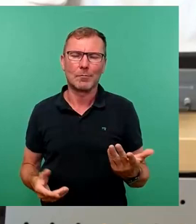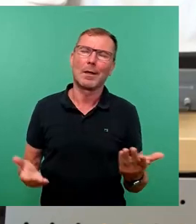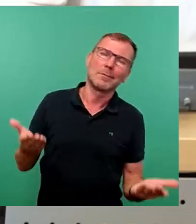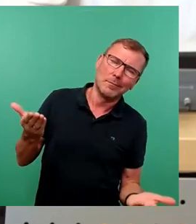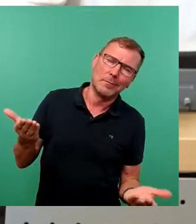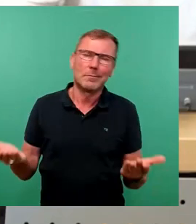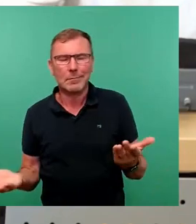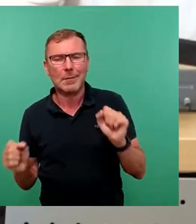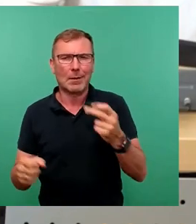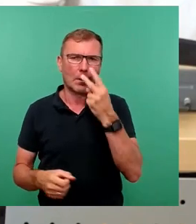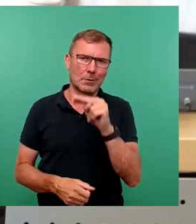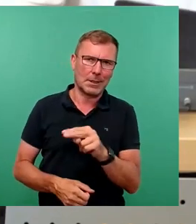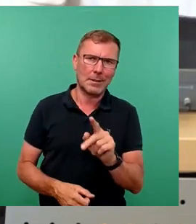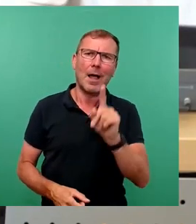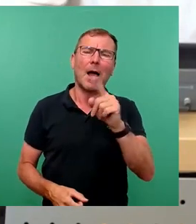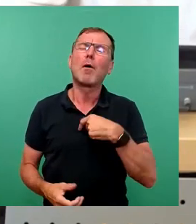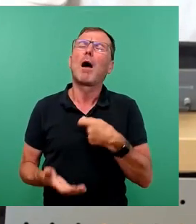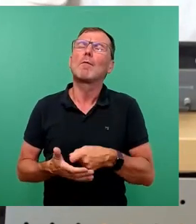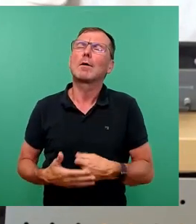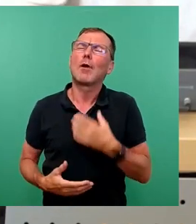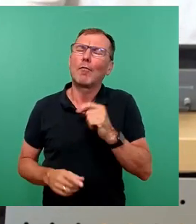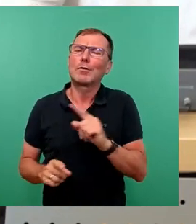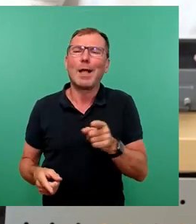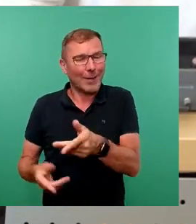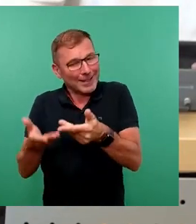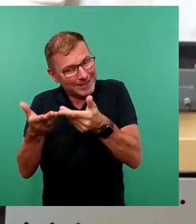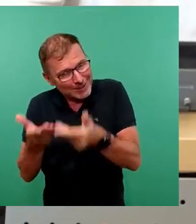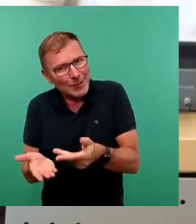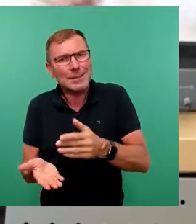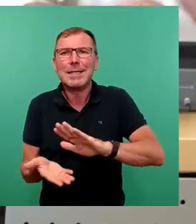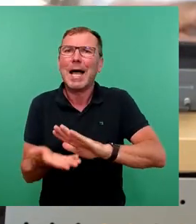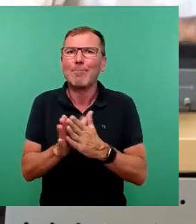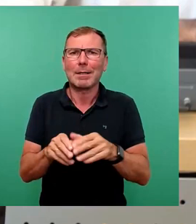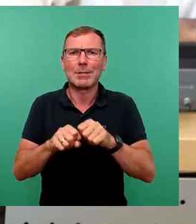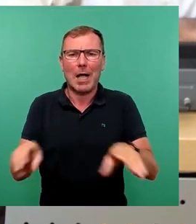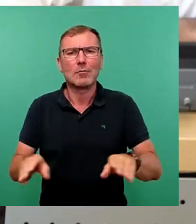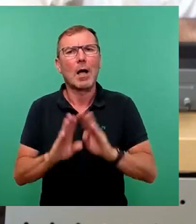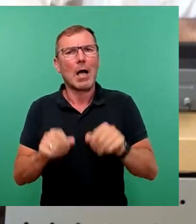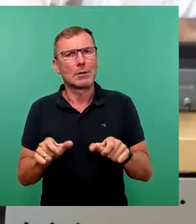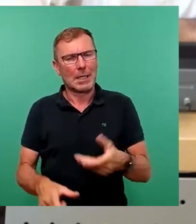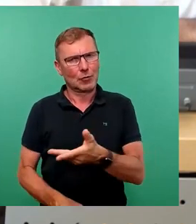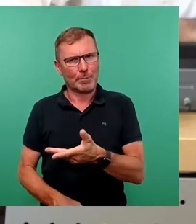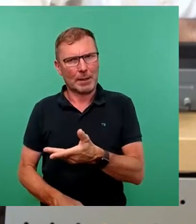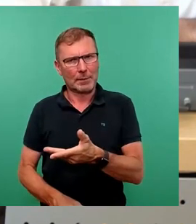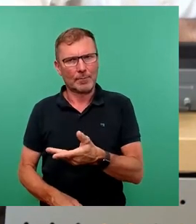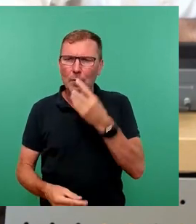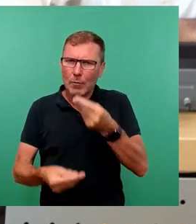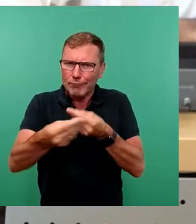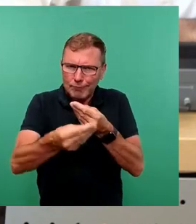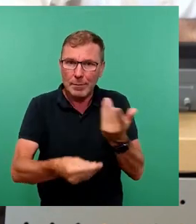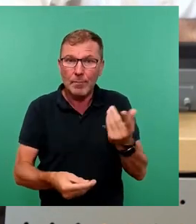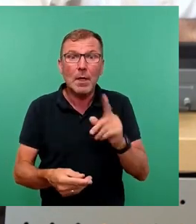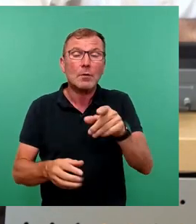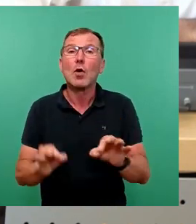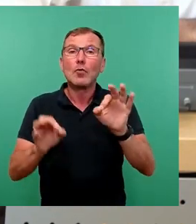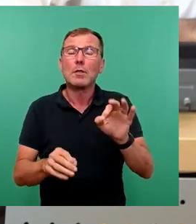so sehen, aber ich will das gar nicht bewerten. Aber das sind sozusagen praktische Auswirkungen in der Haushaltssprache. Und dann kommt es noch dicker, dann kommt